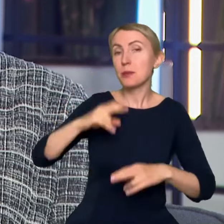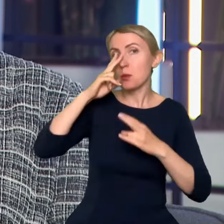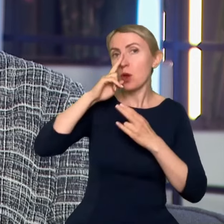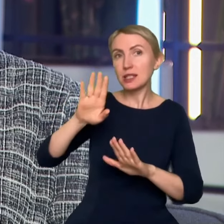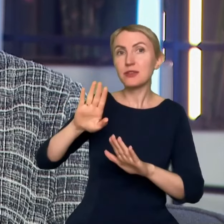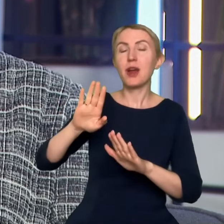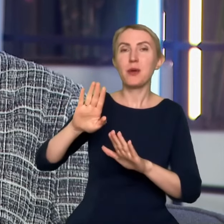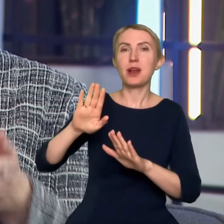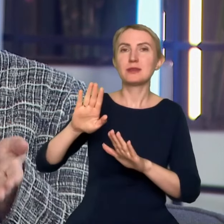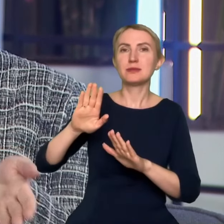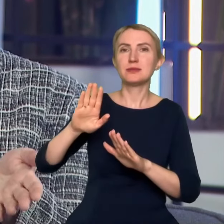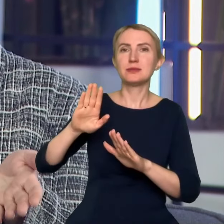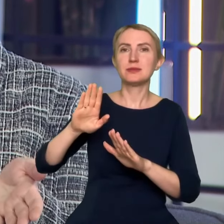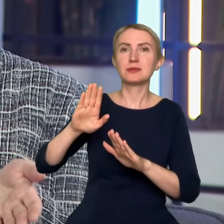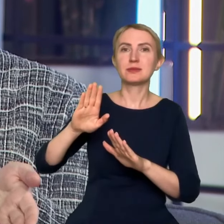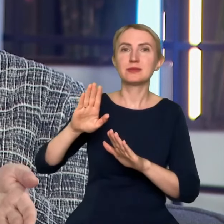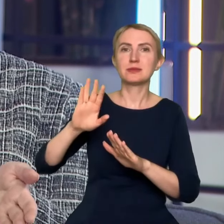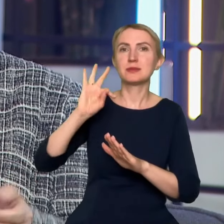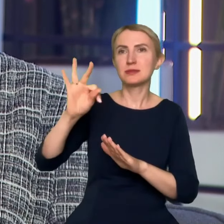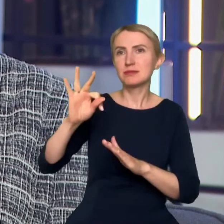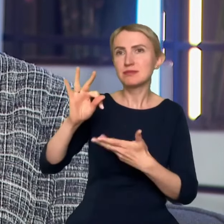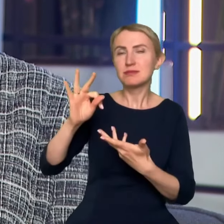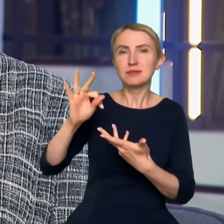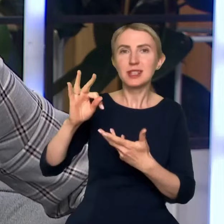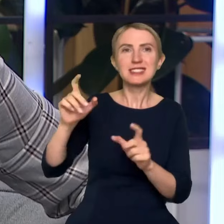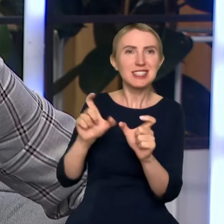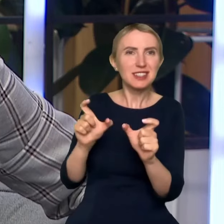tak, swój certyfikat.